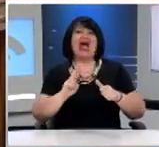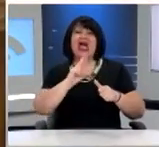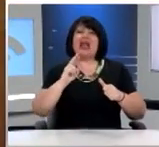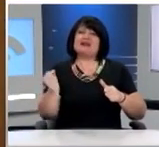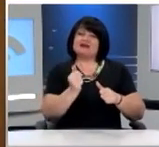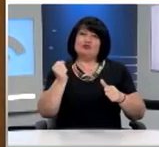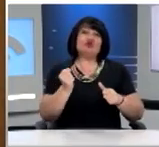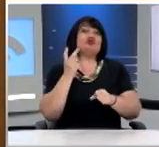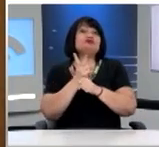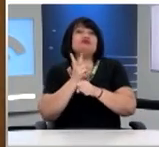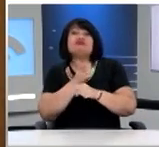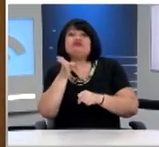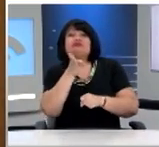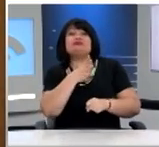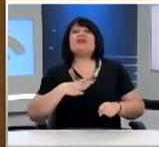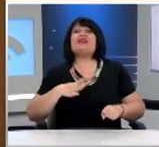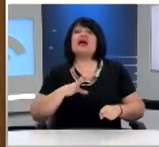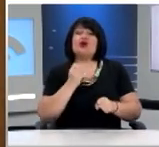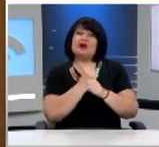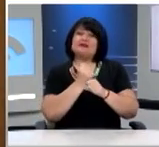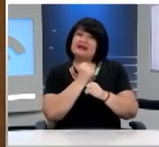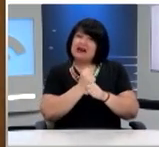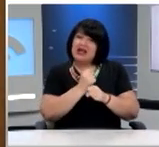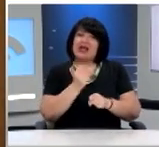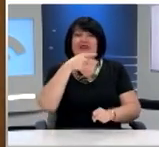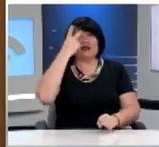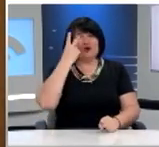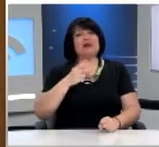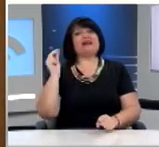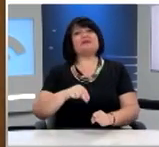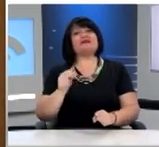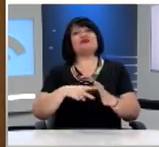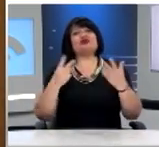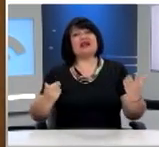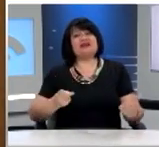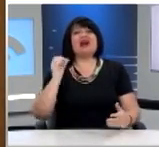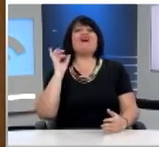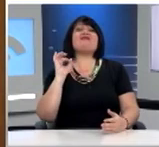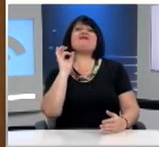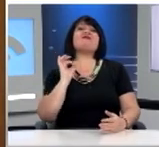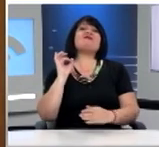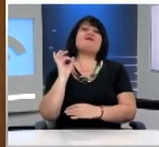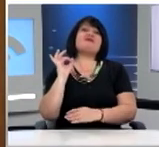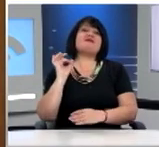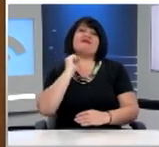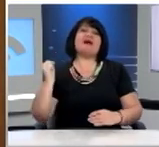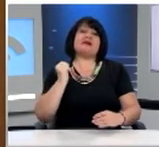σεξουαλικός προστανατολισμός, εργασιακά δικαιώματα, φεμινισμός, ψήφος τα 17 και ένταξη μειονοτήτων στο κοινωνικό σύνολο.